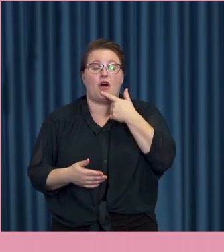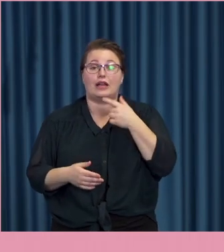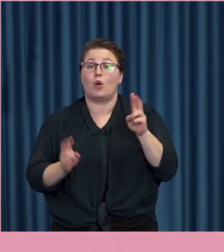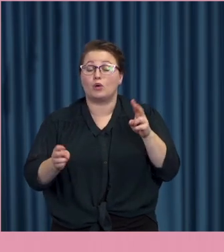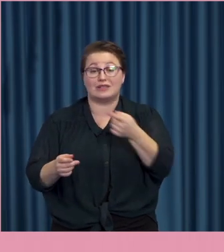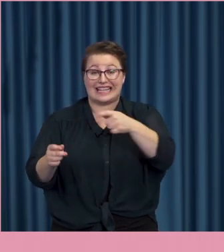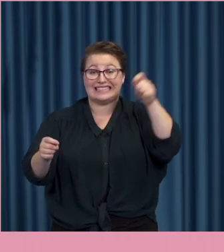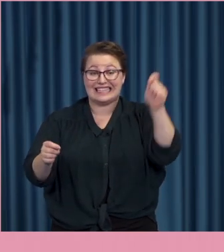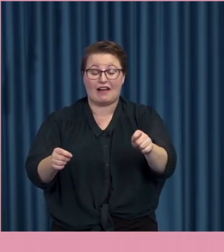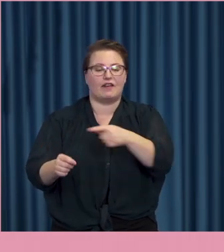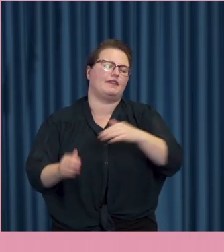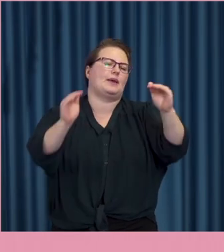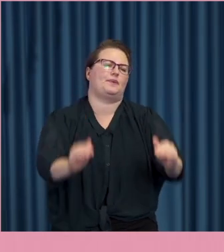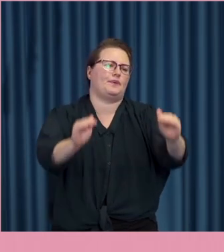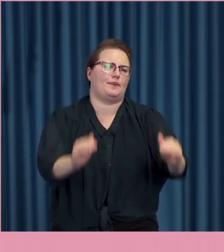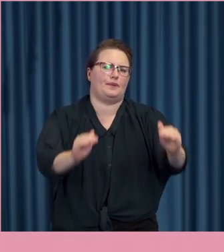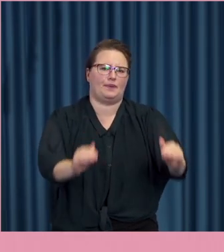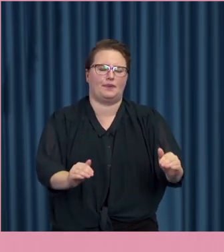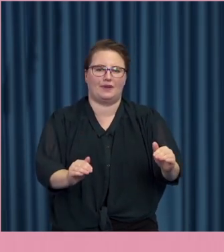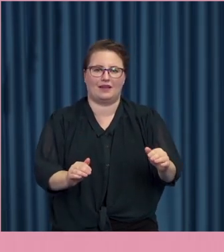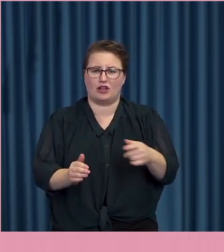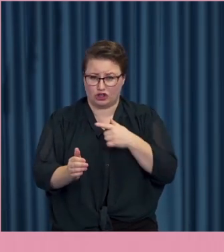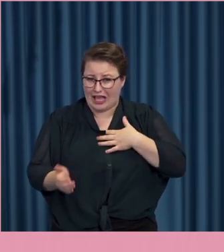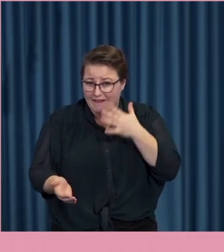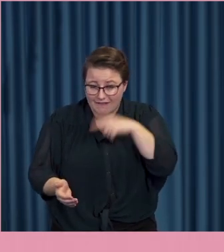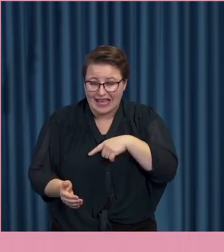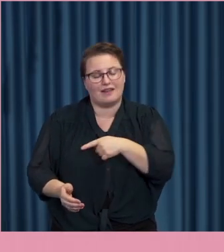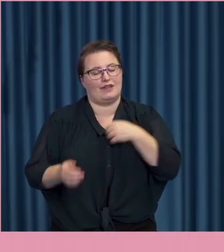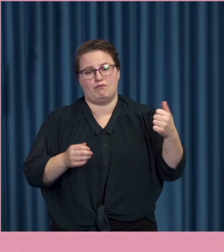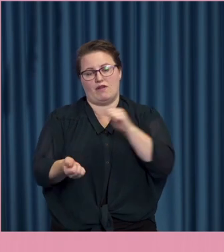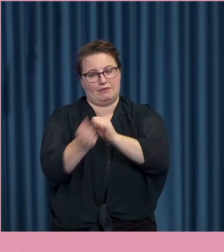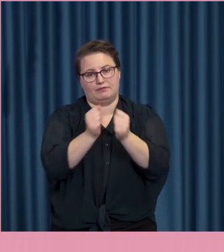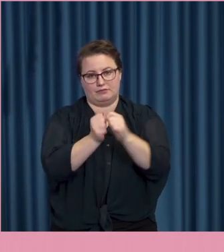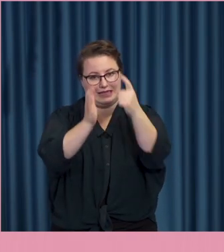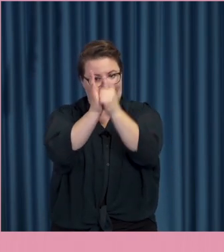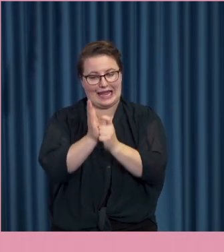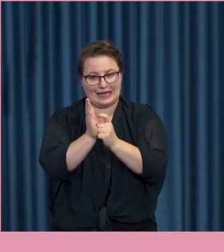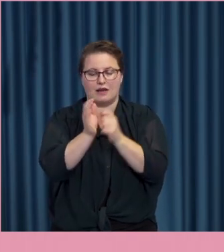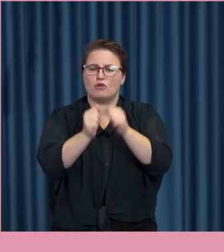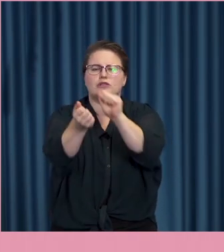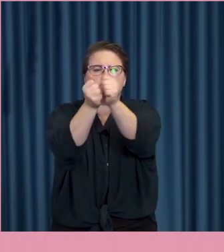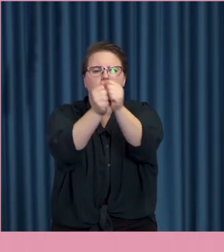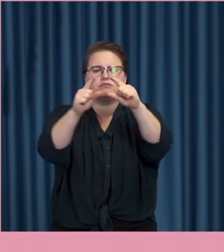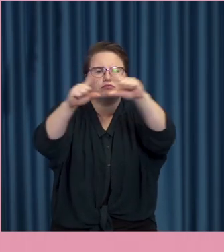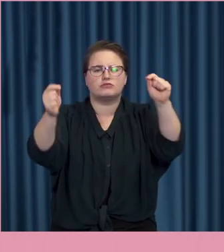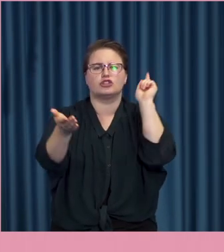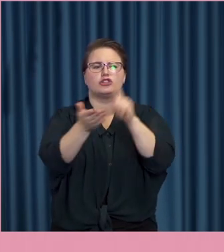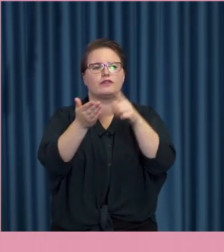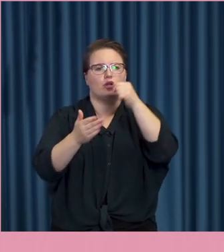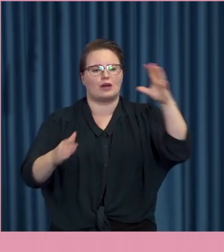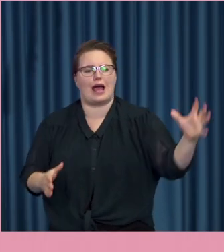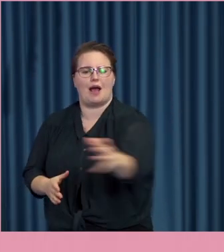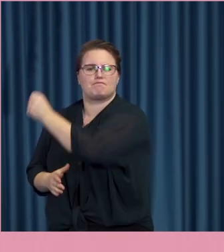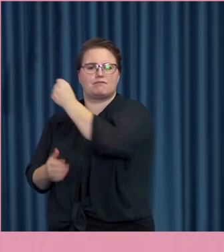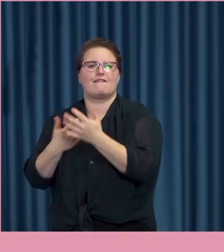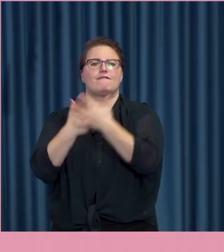så bör man se över den här regeln. Regeln behöver nog omkonstrueras för att träffa på fler fall för att bli